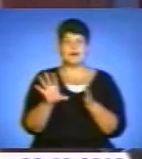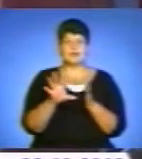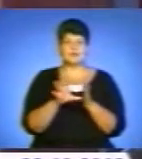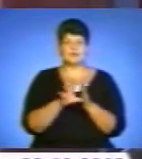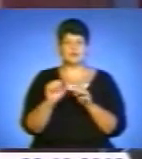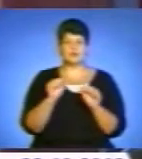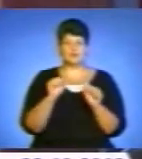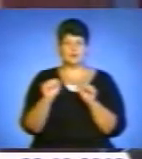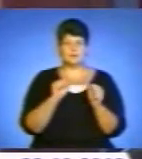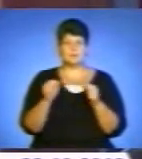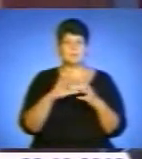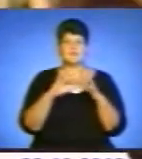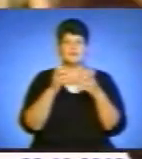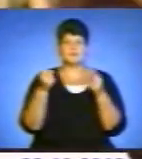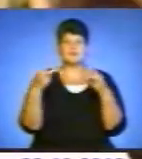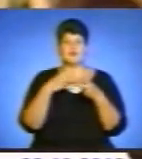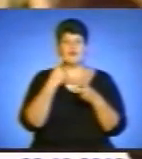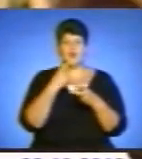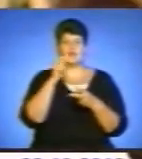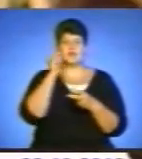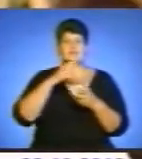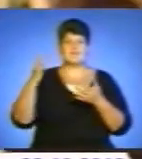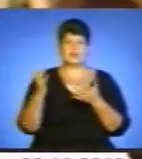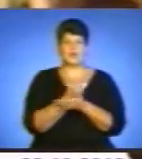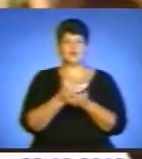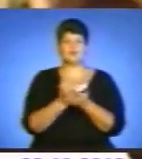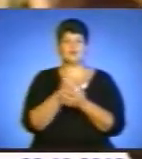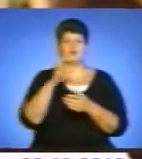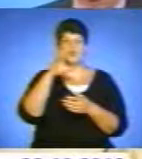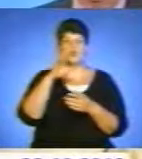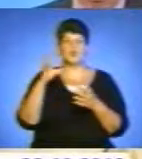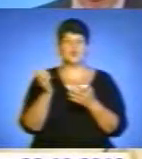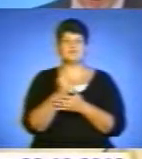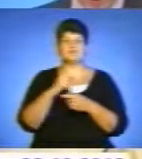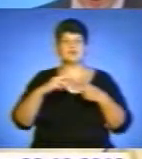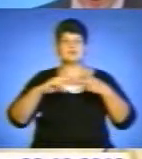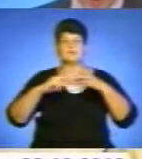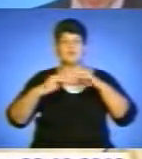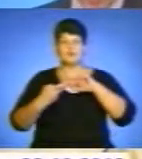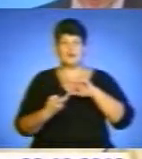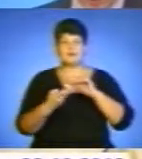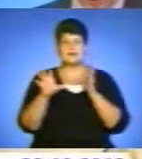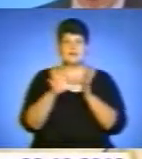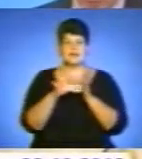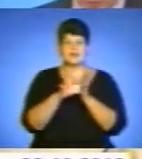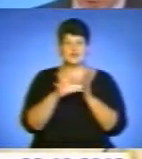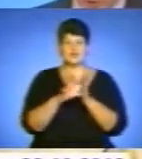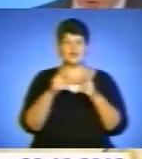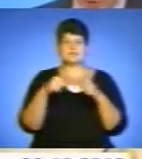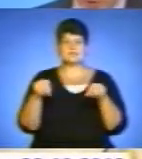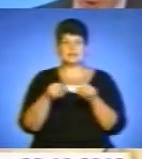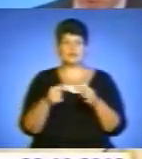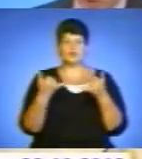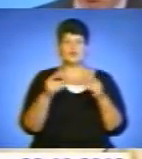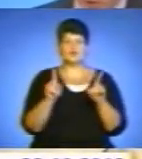міжнародні фахівці відзначають, Україні вдалося досягнути значних успіхів у трансформуванні енергетичного сектору. Проте, аби